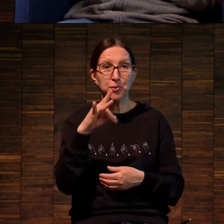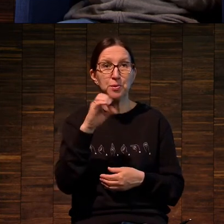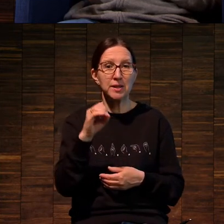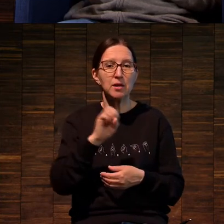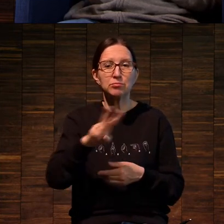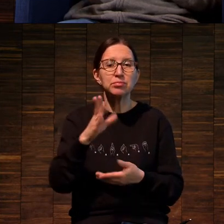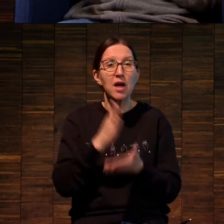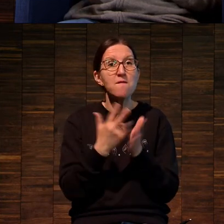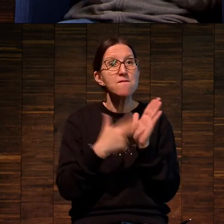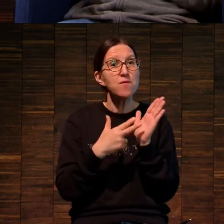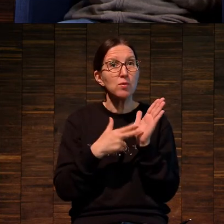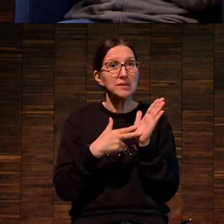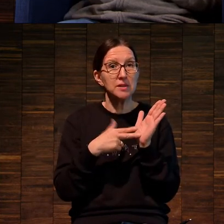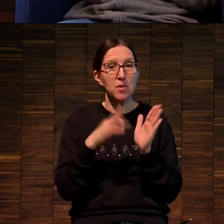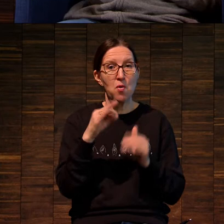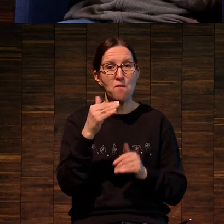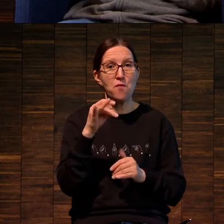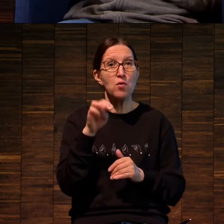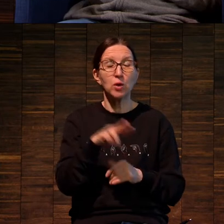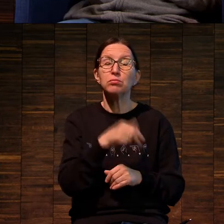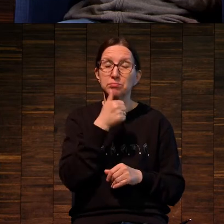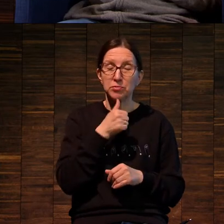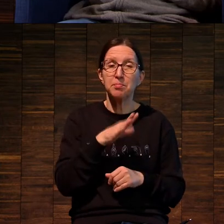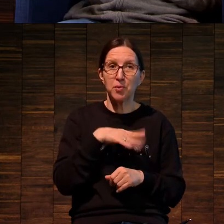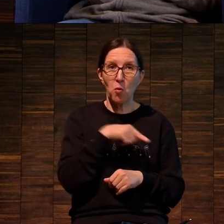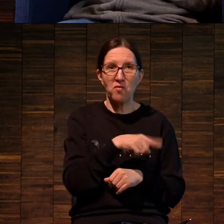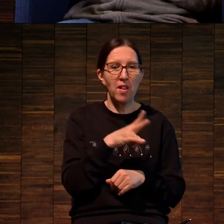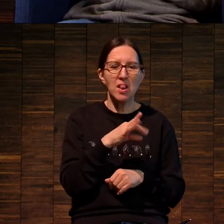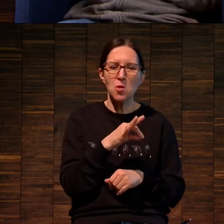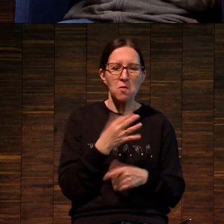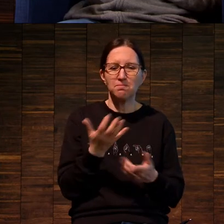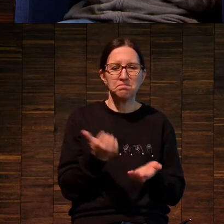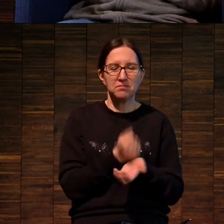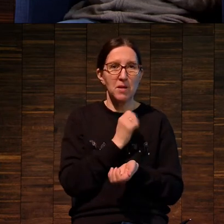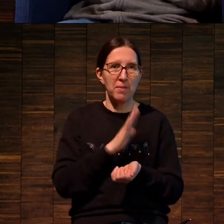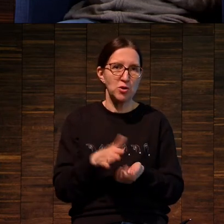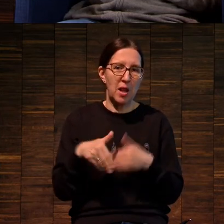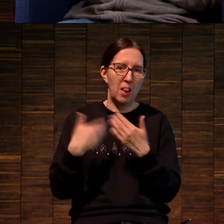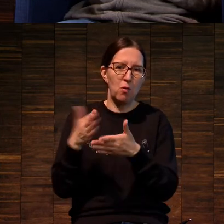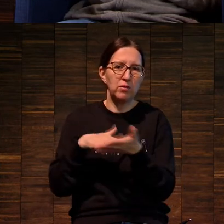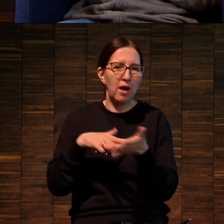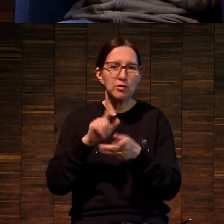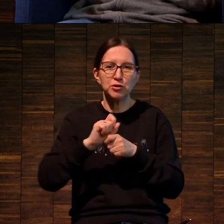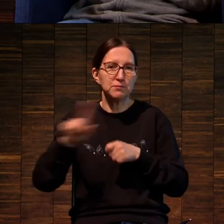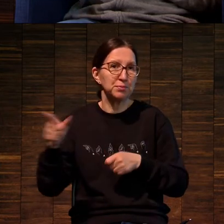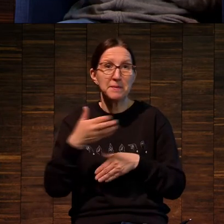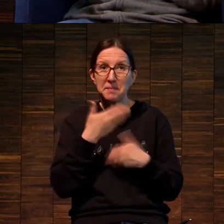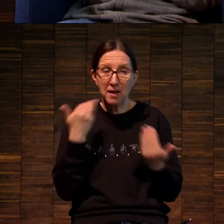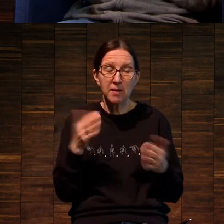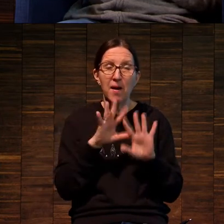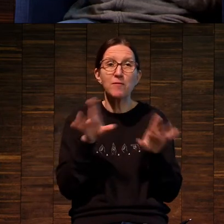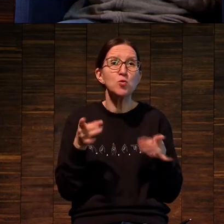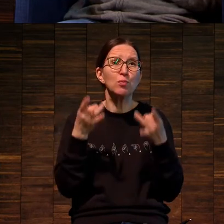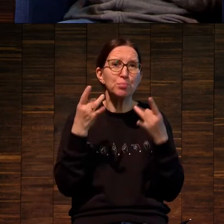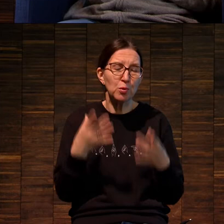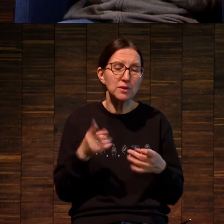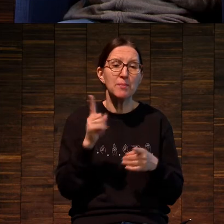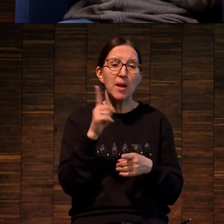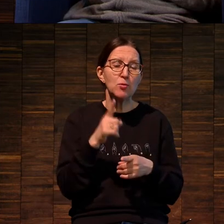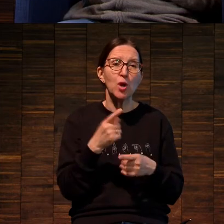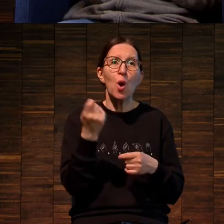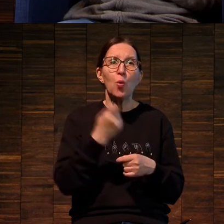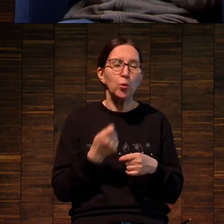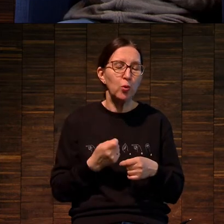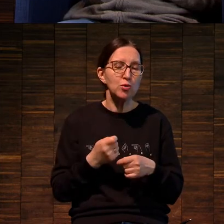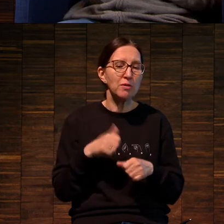афортов. Он попробовал это делать, но почему-то дело не пошло. А все очень просто. Опять-таки я говорил, что художники следуют за